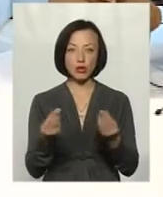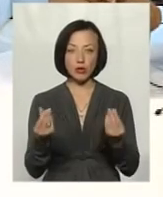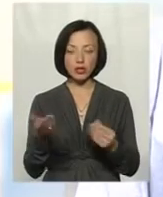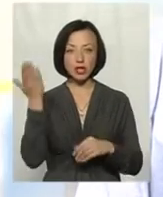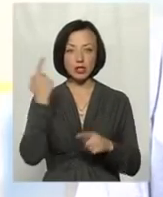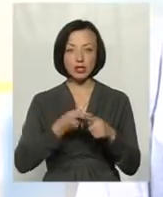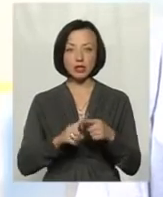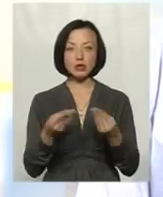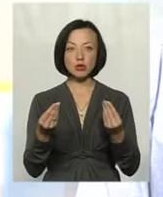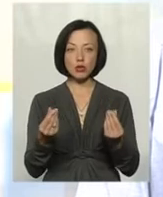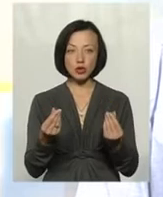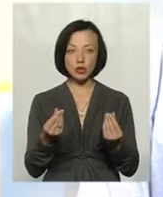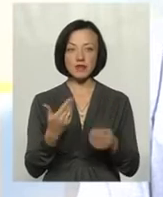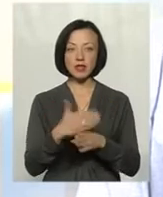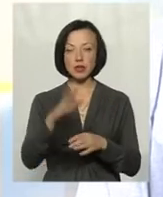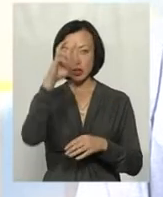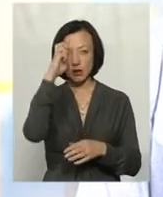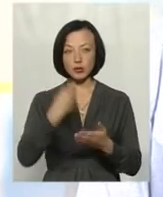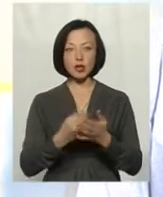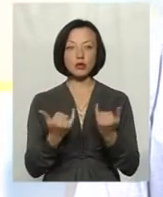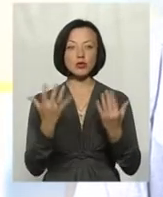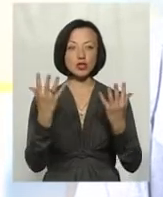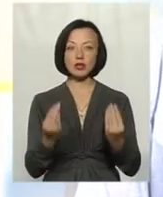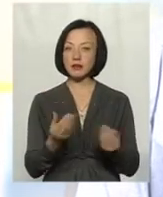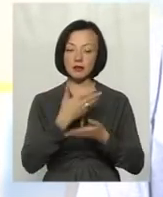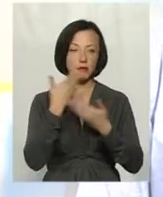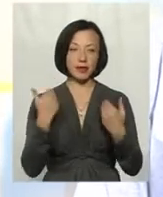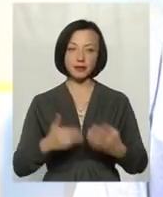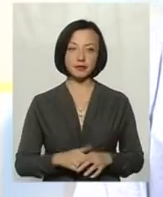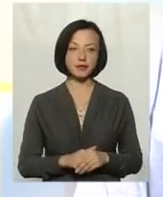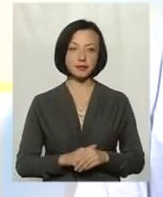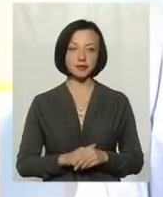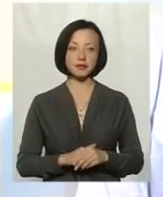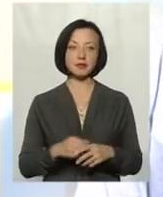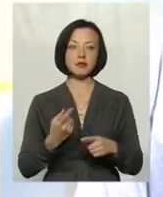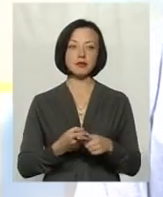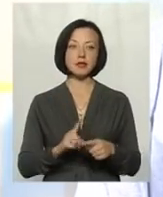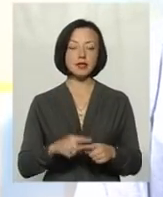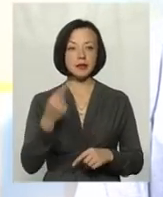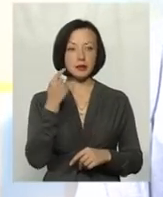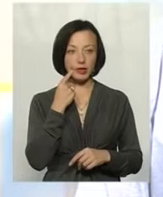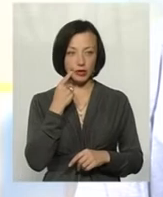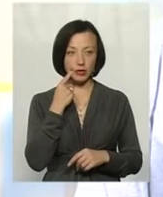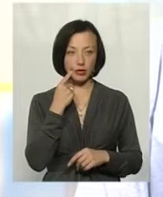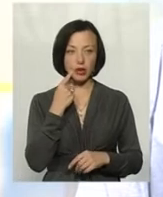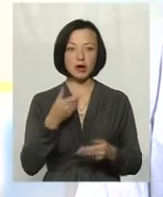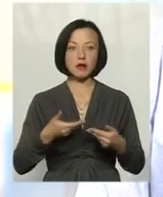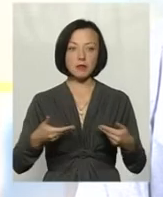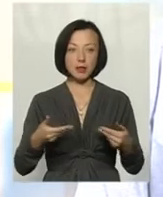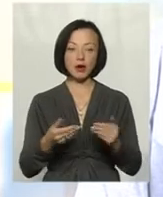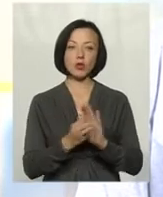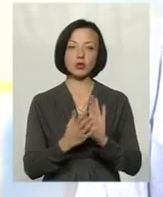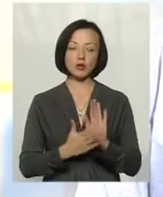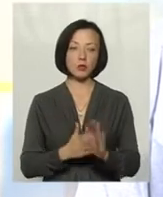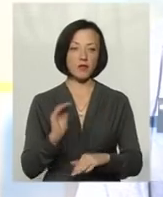раніше ці кошти відділялися з державного бюджету, на сьогоднішній день їх немає. І це дуже прикро, ми конституємо факт.